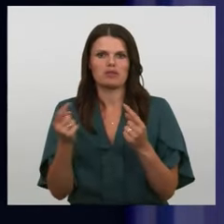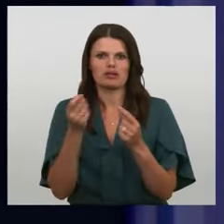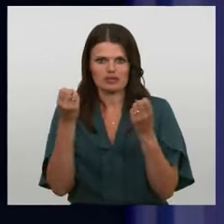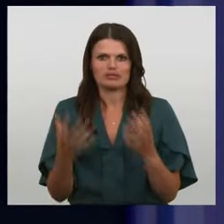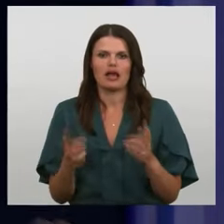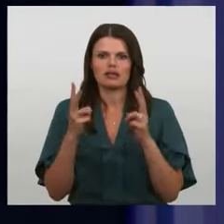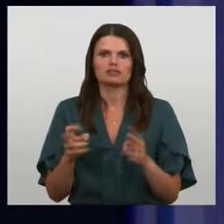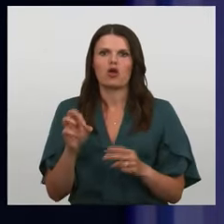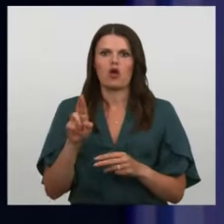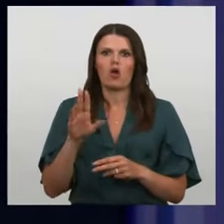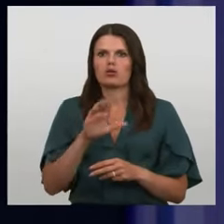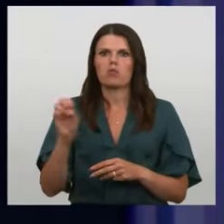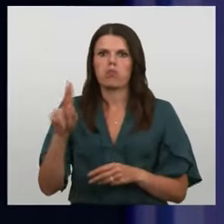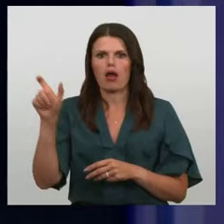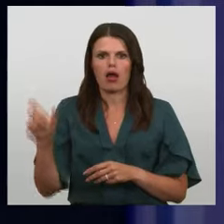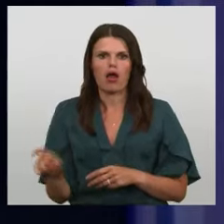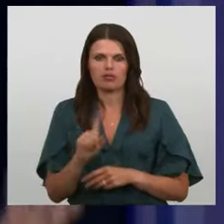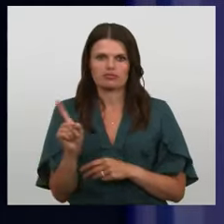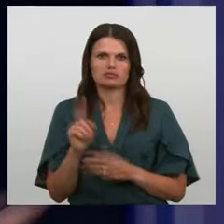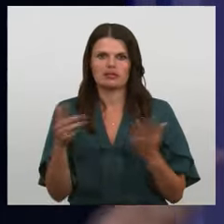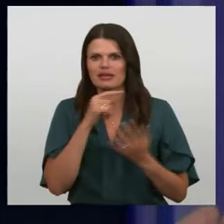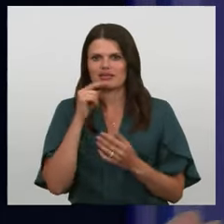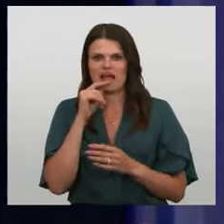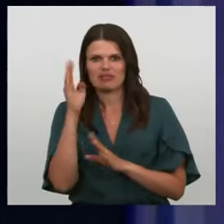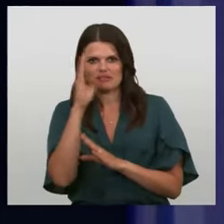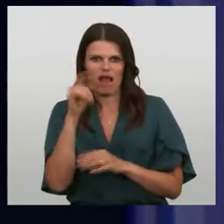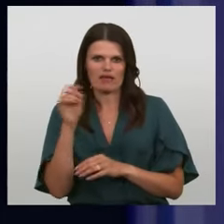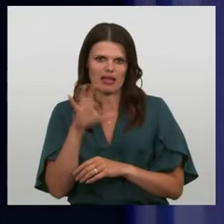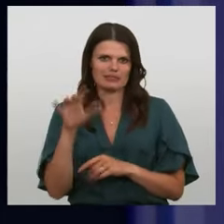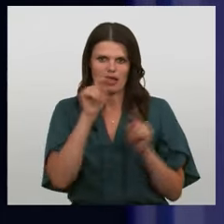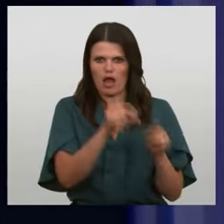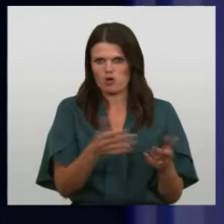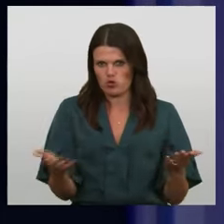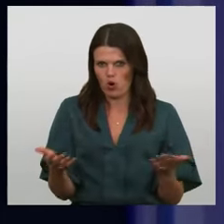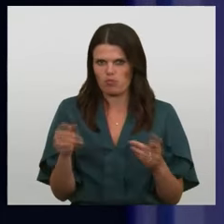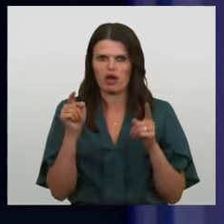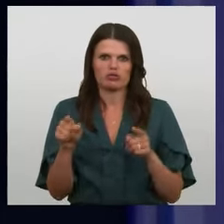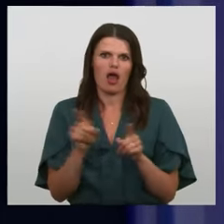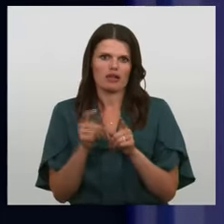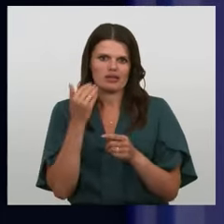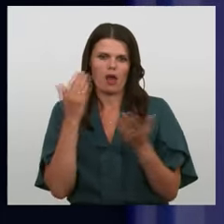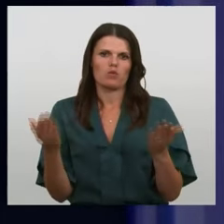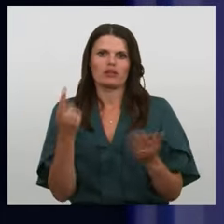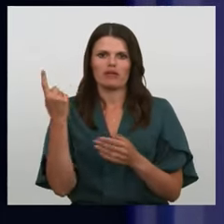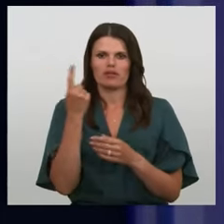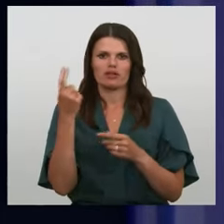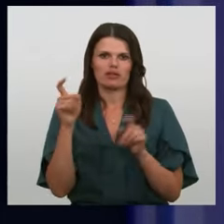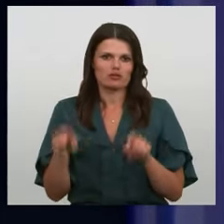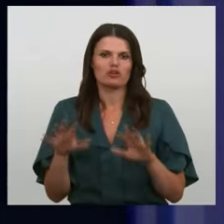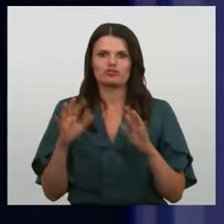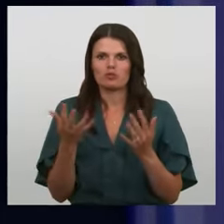ka Orbāns ir, teiksim tā, Krievijas aģents Eiropā. Tātad viņš arī jānodēvē. Tā ir vienīgais ceļš, bet,